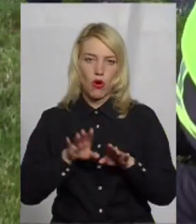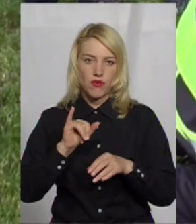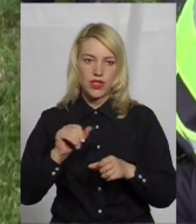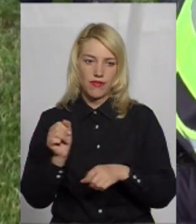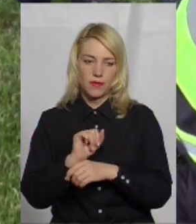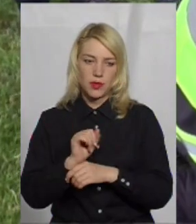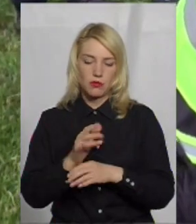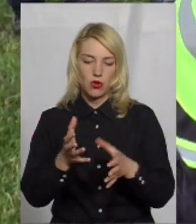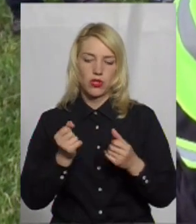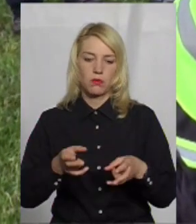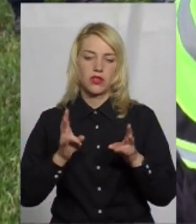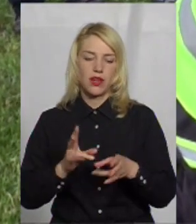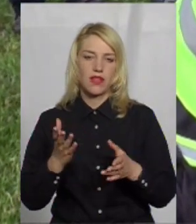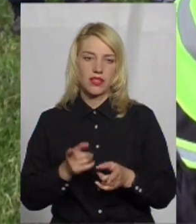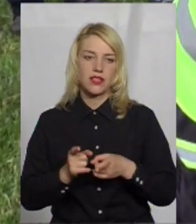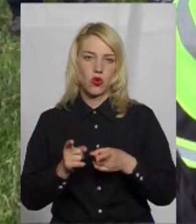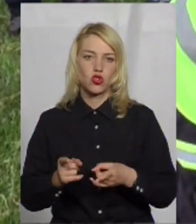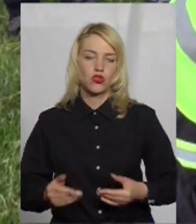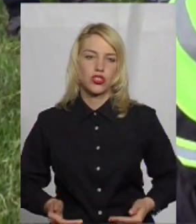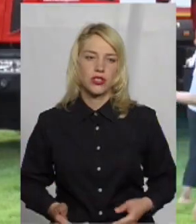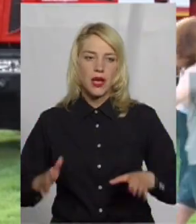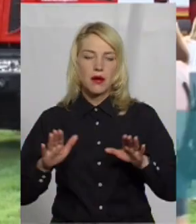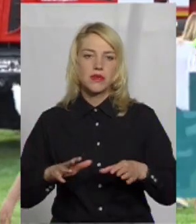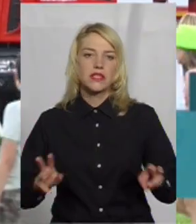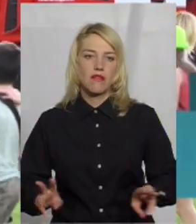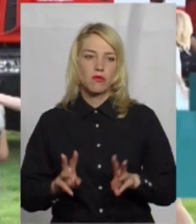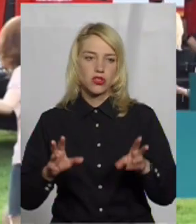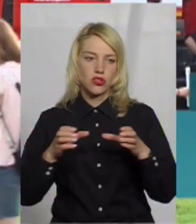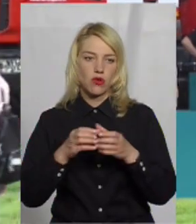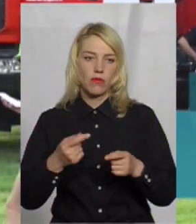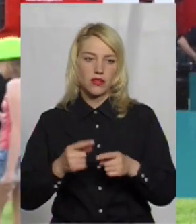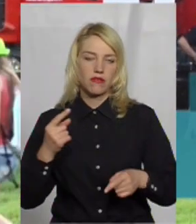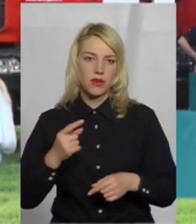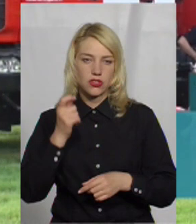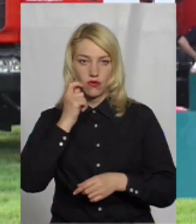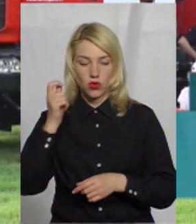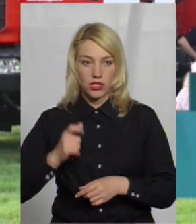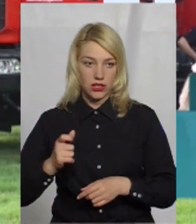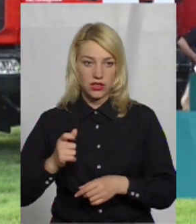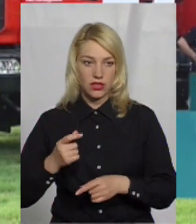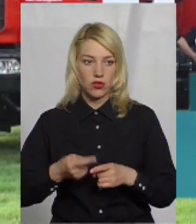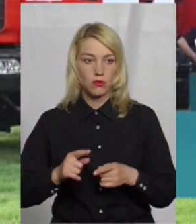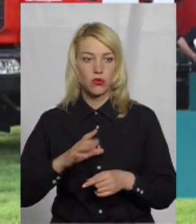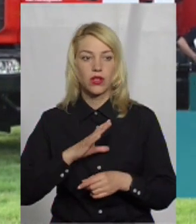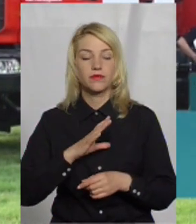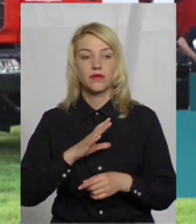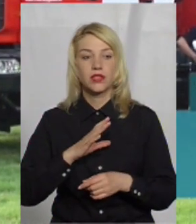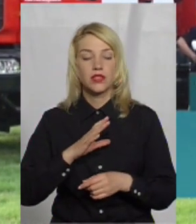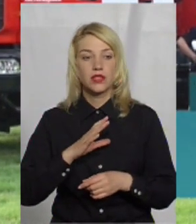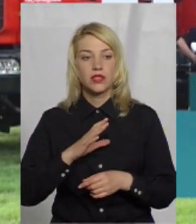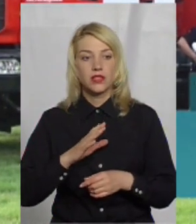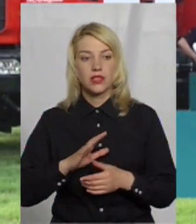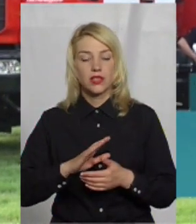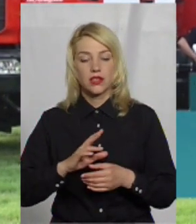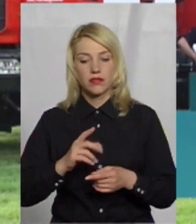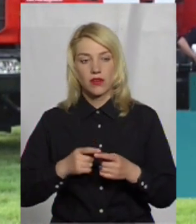травми, які загрожують життю. Місцева пожежна команда перша в Україні отримала статус аварійно